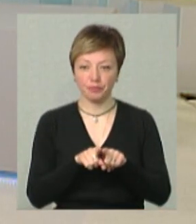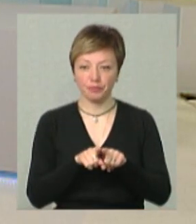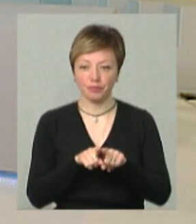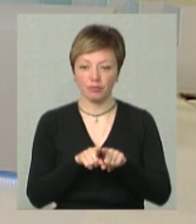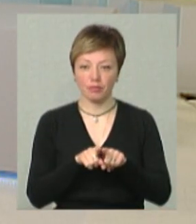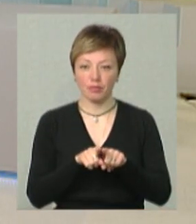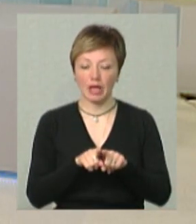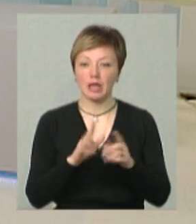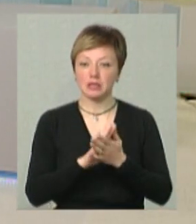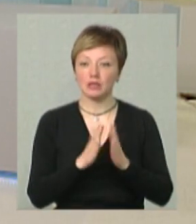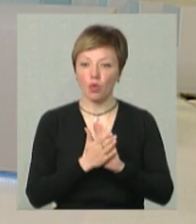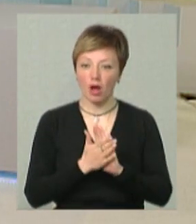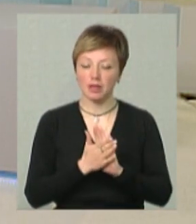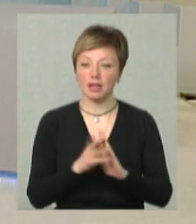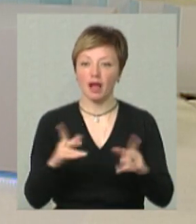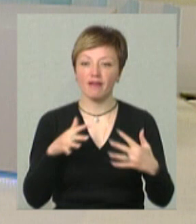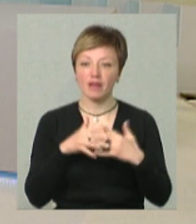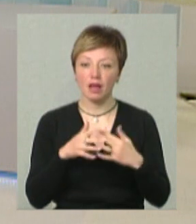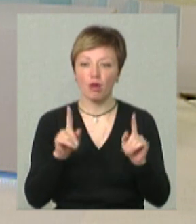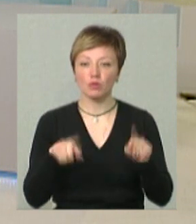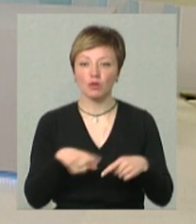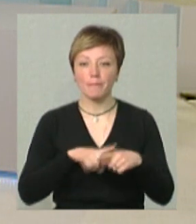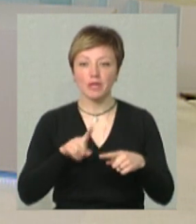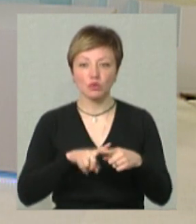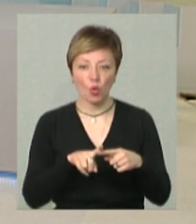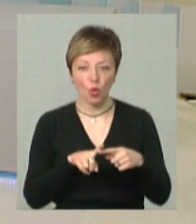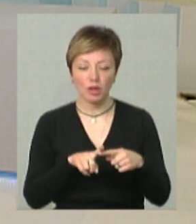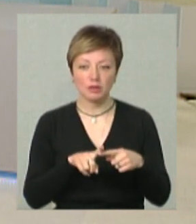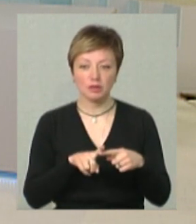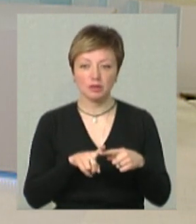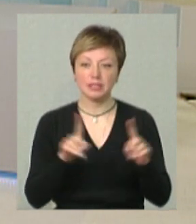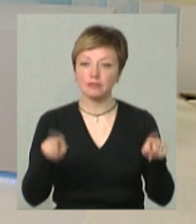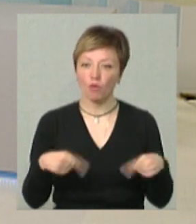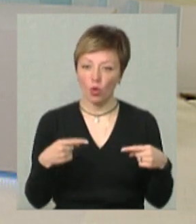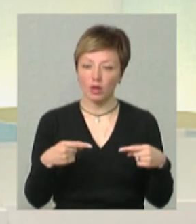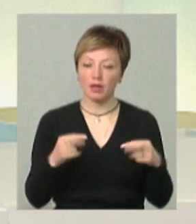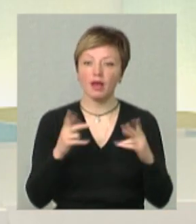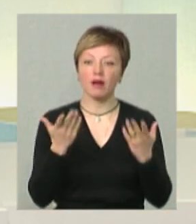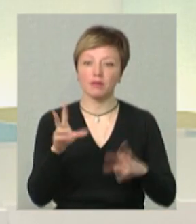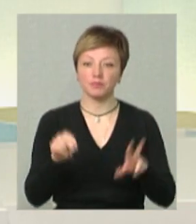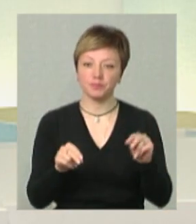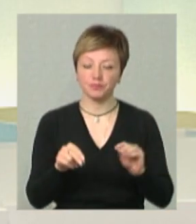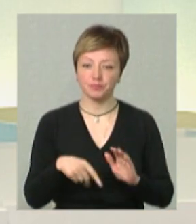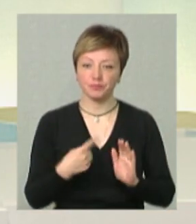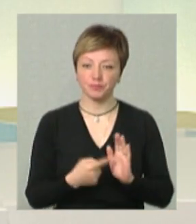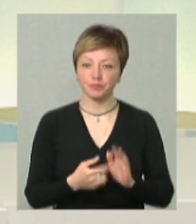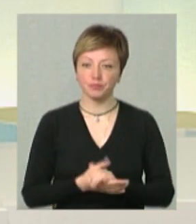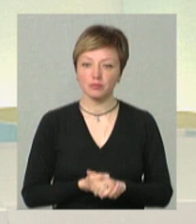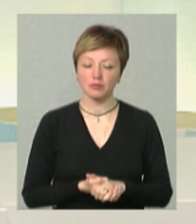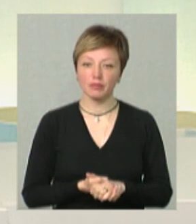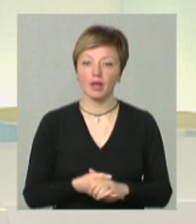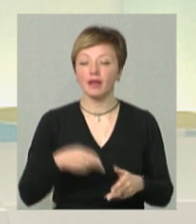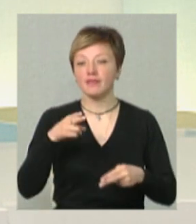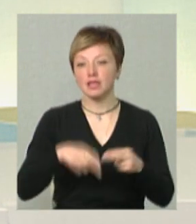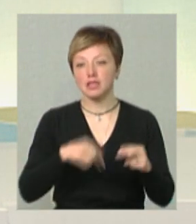ситуація, як війна, можливо, вона прискорить саме створення? Як ви? Ще на кінці